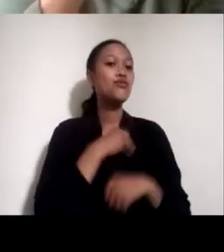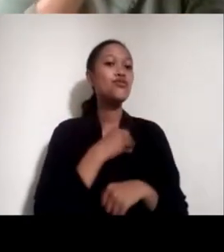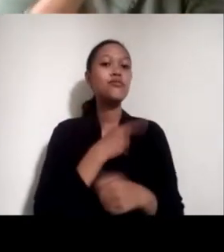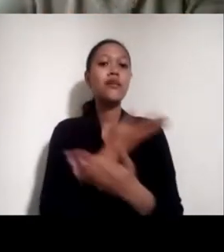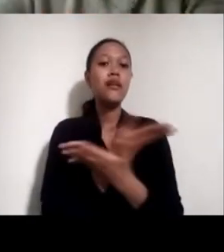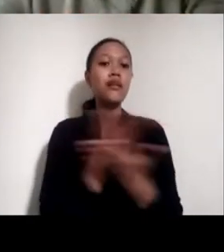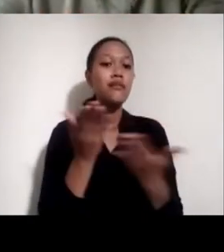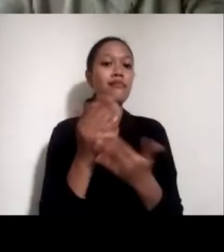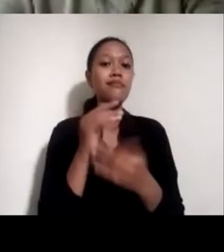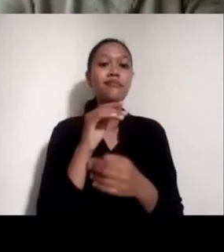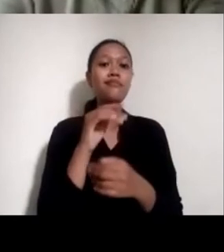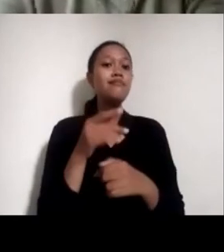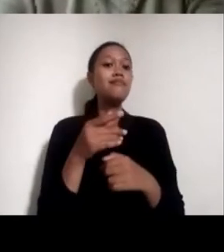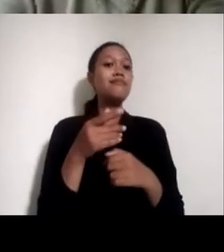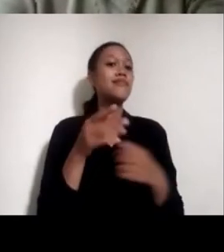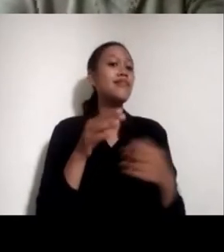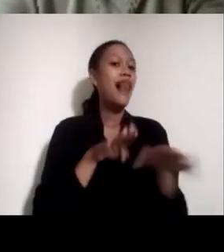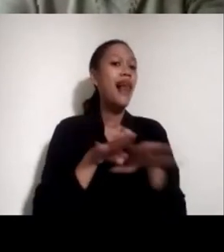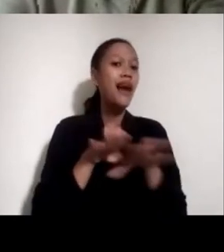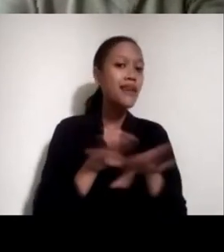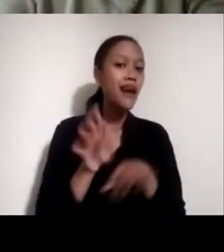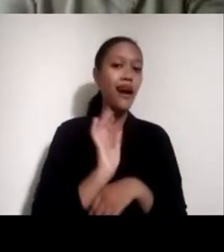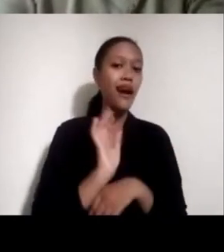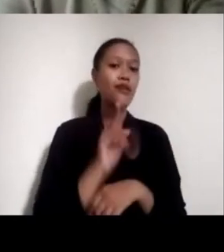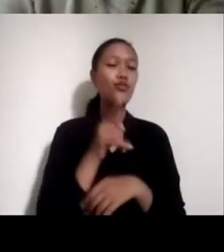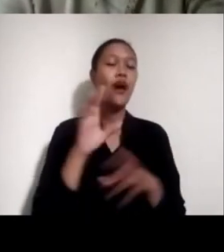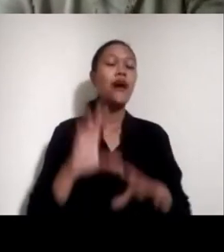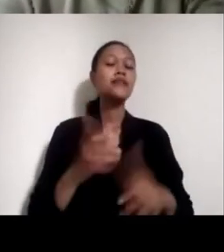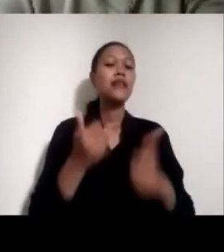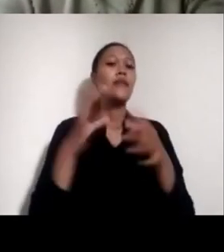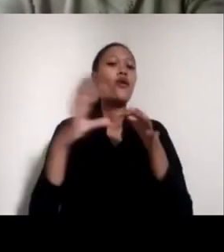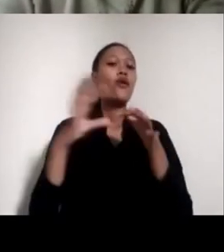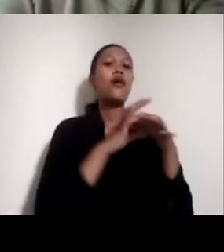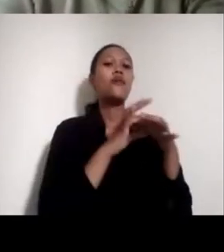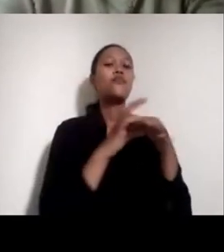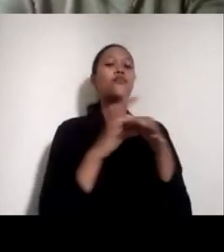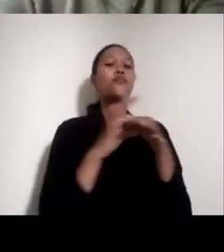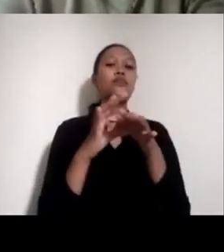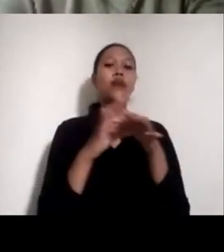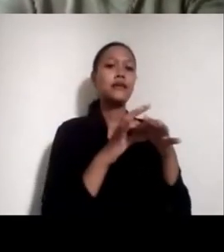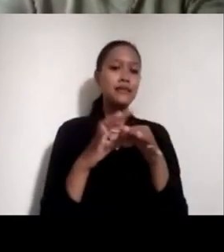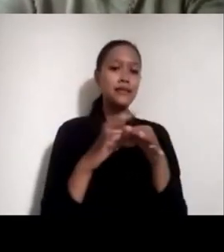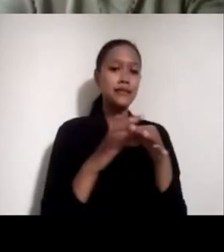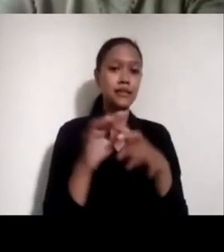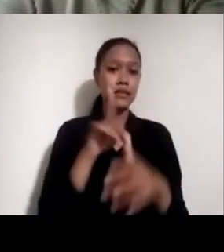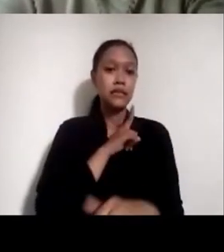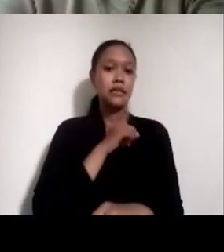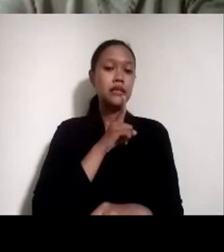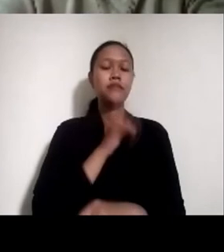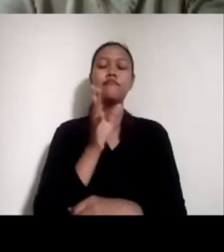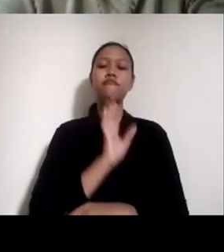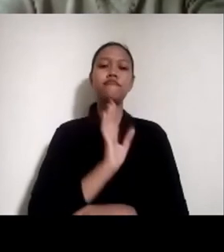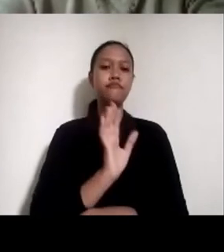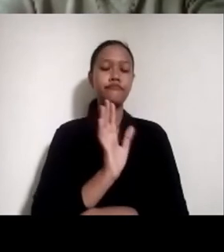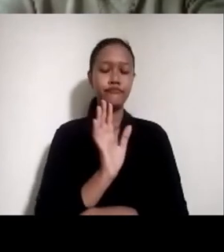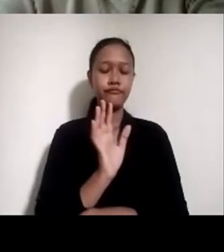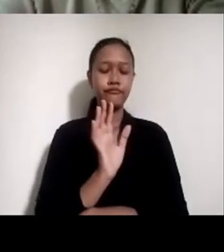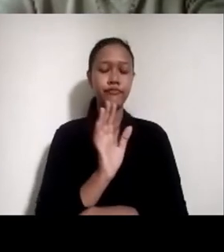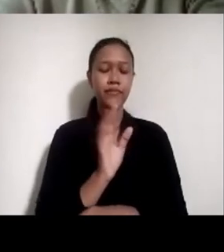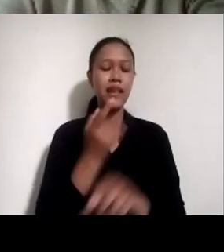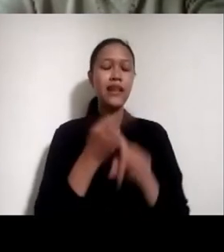Nah, ini adalah hasil kolaborasi yang tidak dikerjakan sendiri. Hasil kolaborasi dari banyak